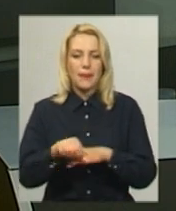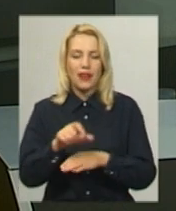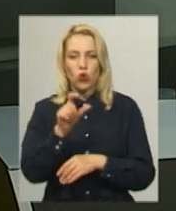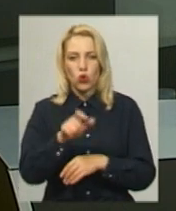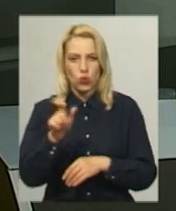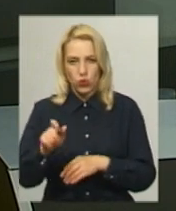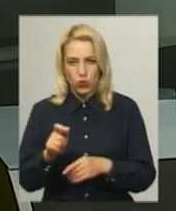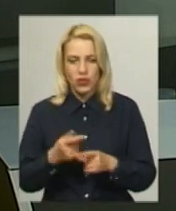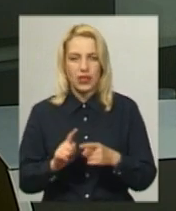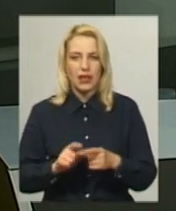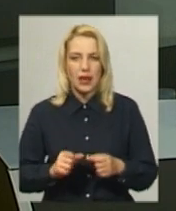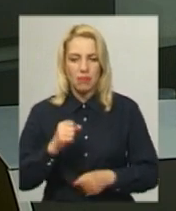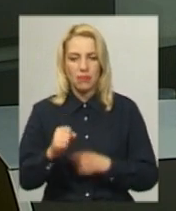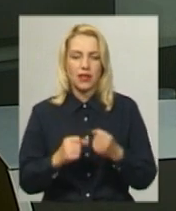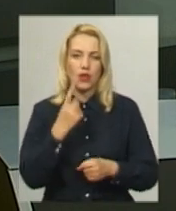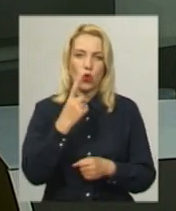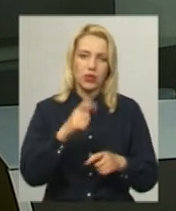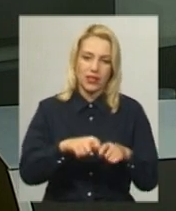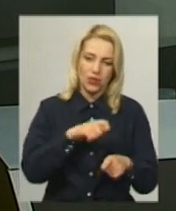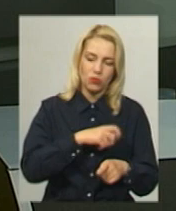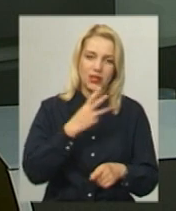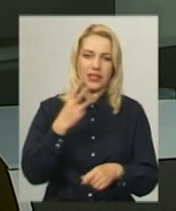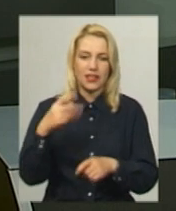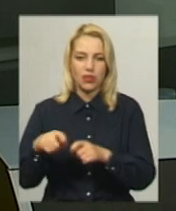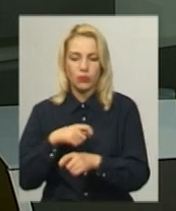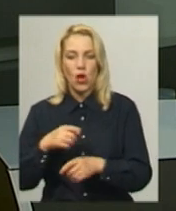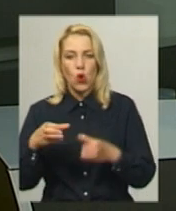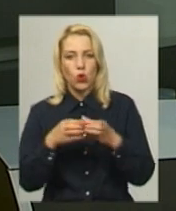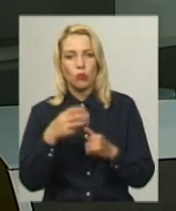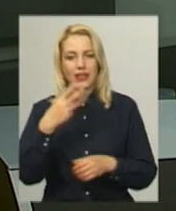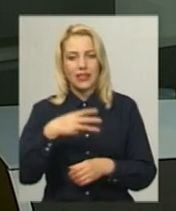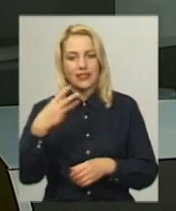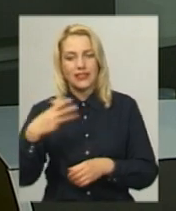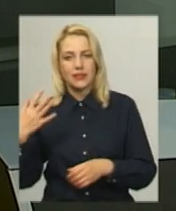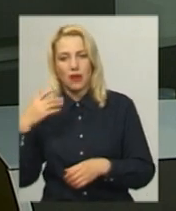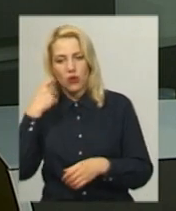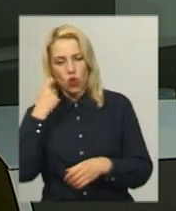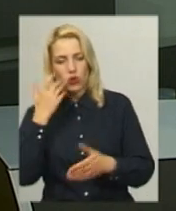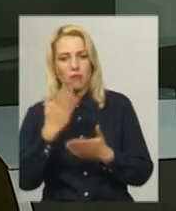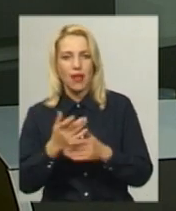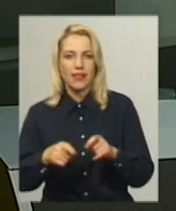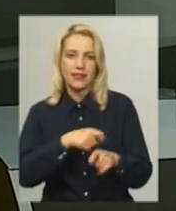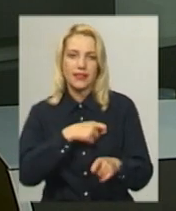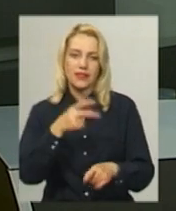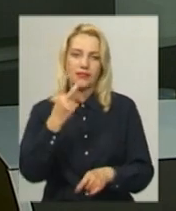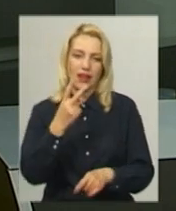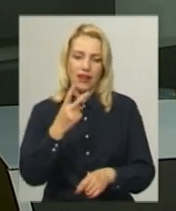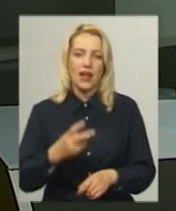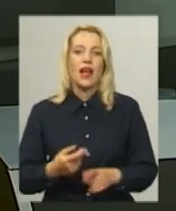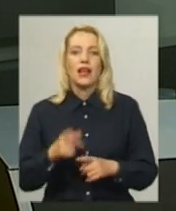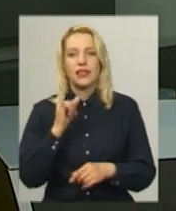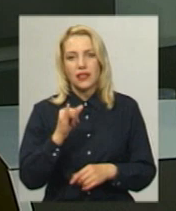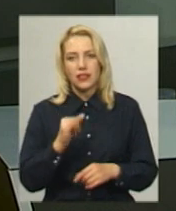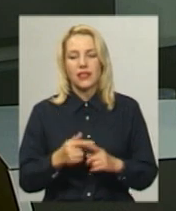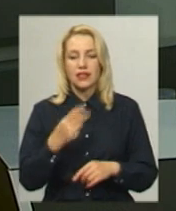років бігли 1 та 3 кілометри, група 30-35 років мала дистанцію 2 кілометри, 35-та 40